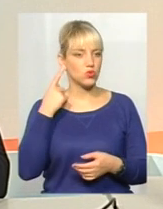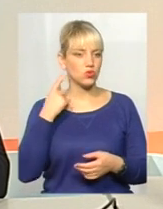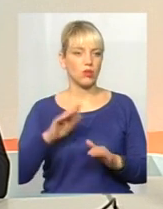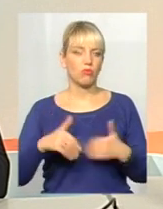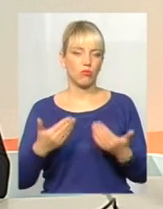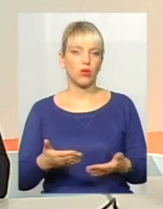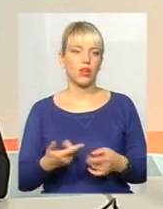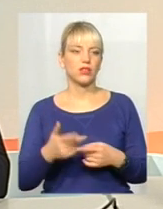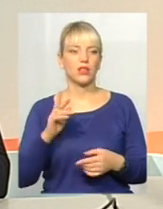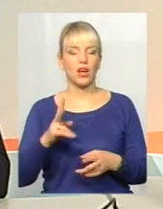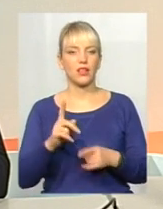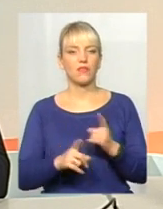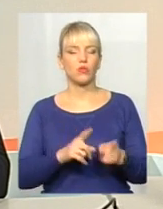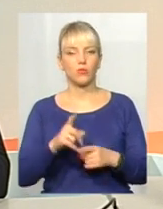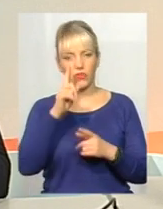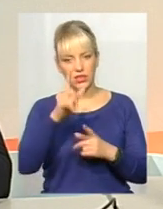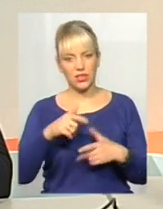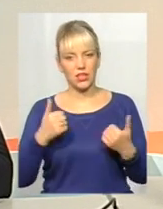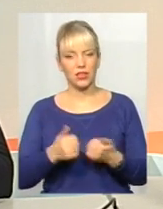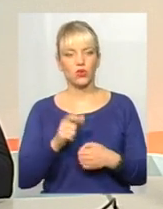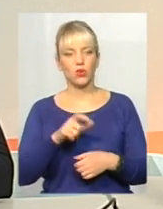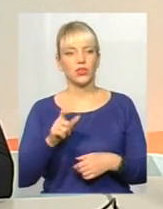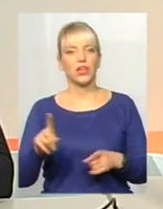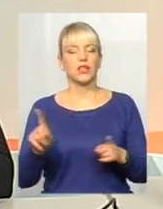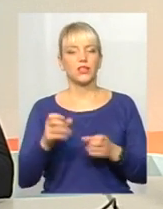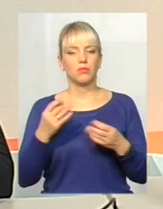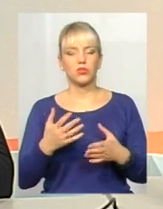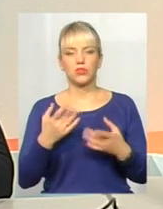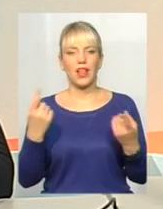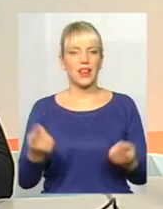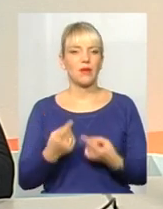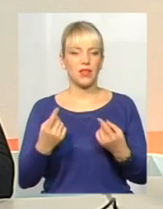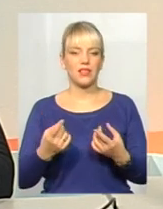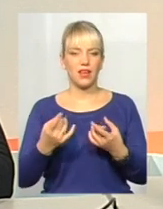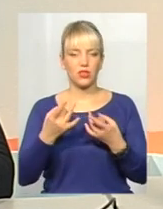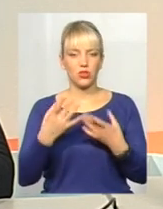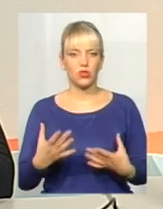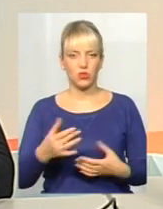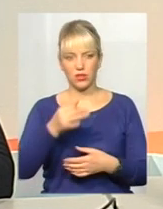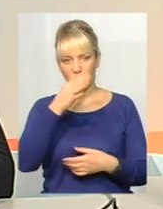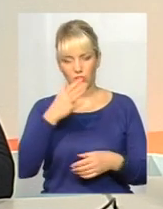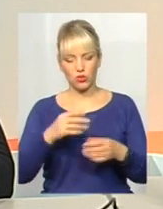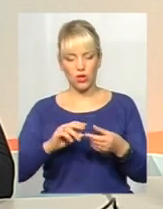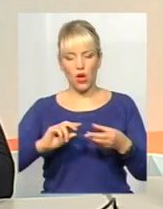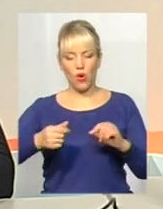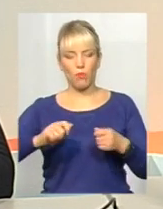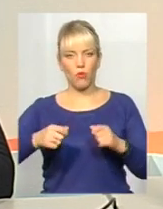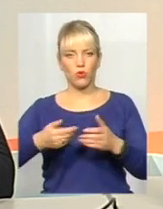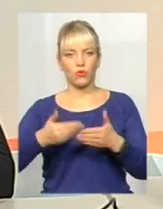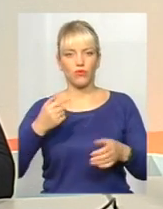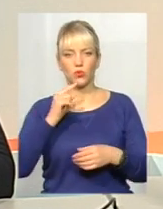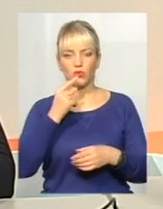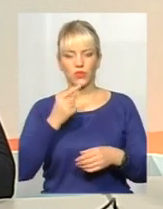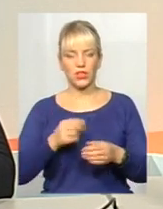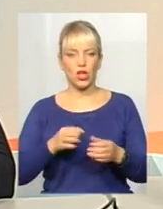як реформувати країну від людей, які просто елементарно не можуть обгортку цукерки донести до смітника